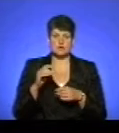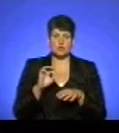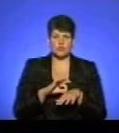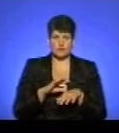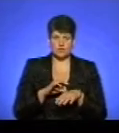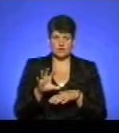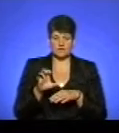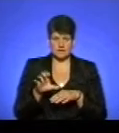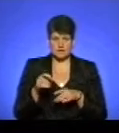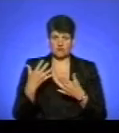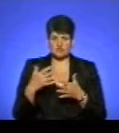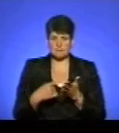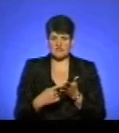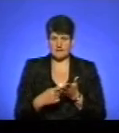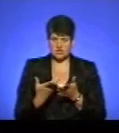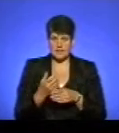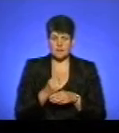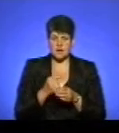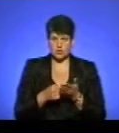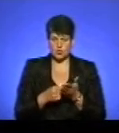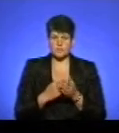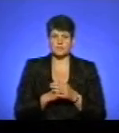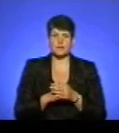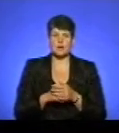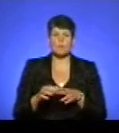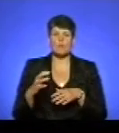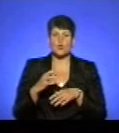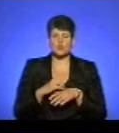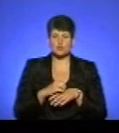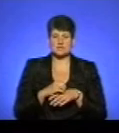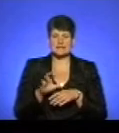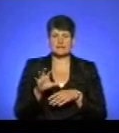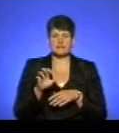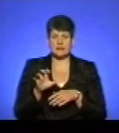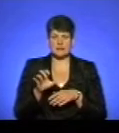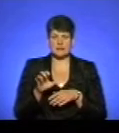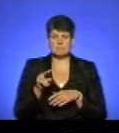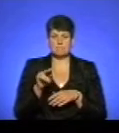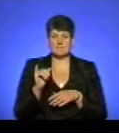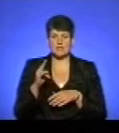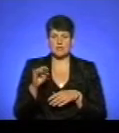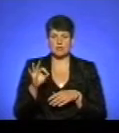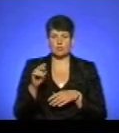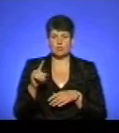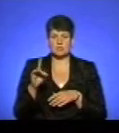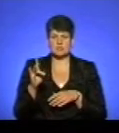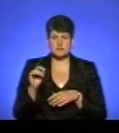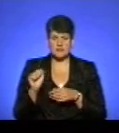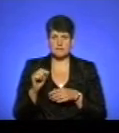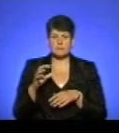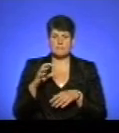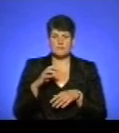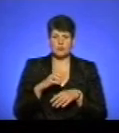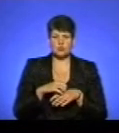підтверджено, як в даному випадку, лабораторно. Покуси тварини, підозра в якої є насказ, покуси